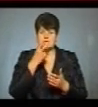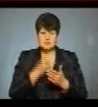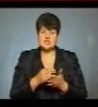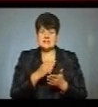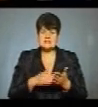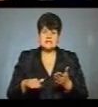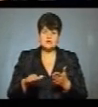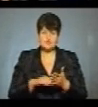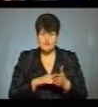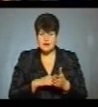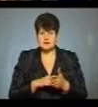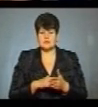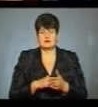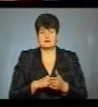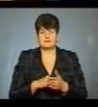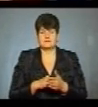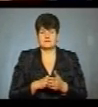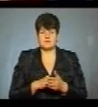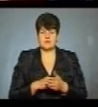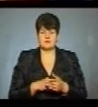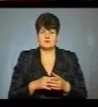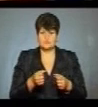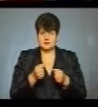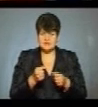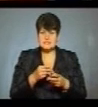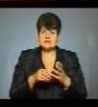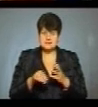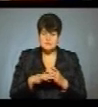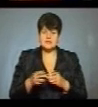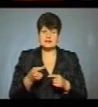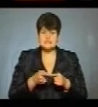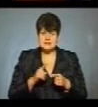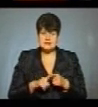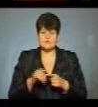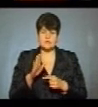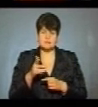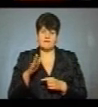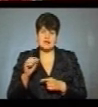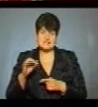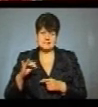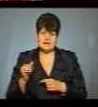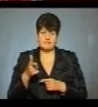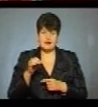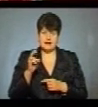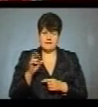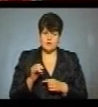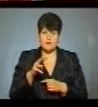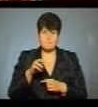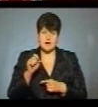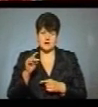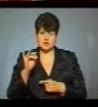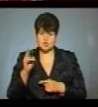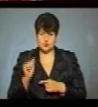скасування мораторію на продаж землі. Це Ігор Василій, Володимир Гевко, Андрій Богданець, Іван Калаур і Людмила Марченко.